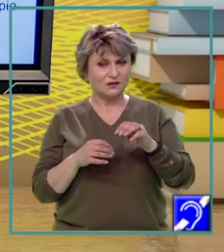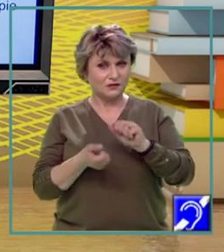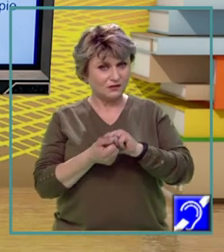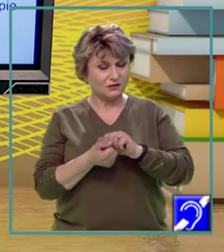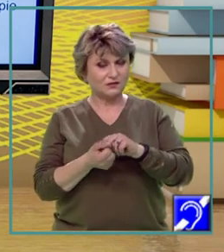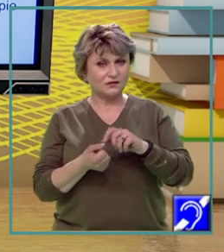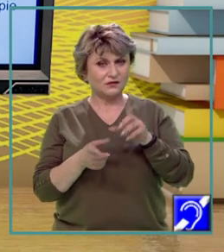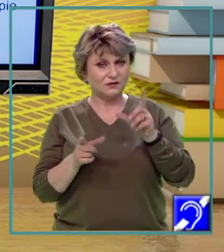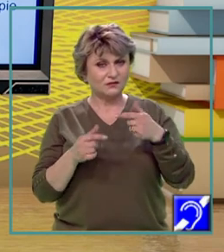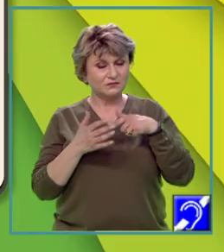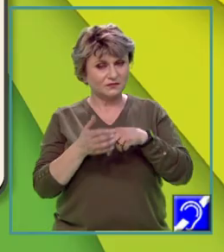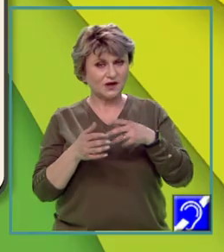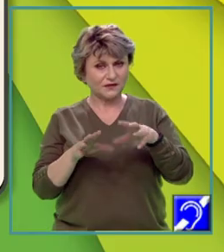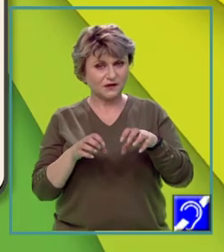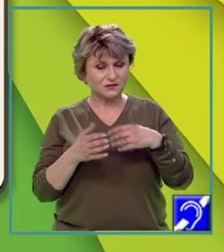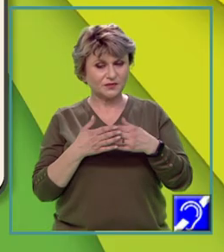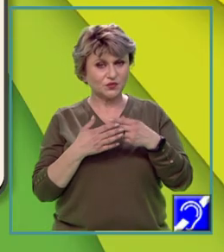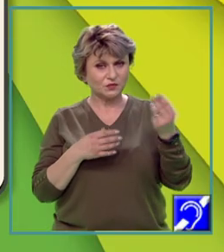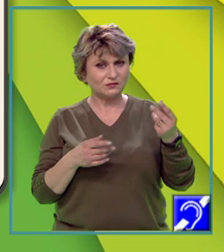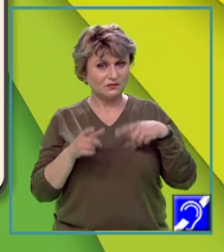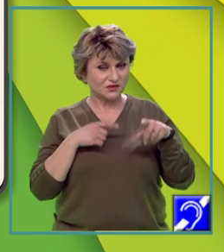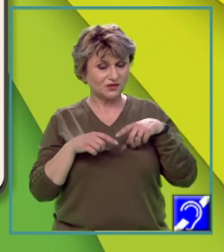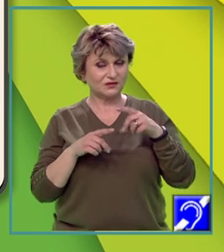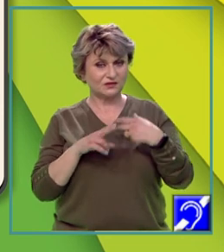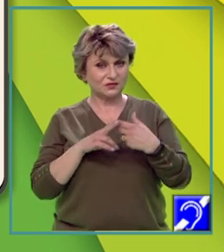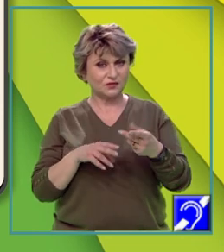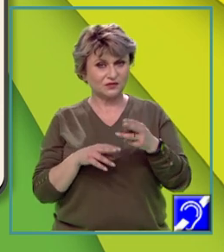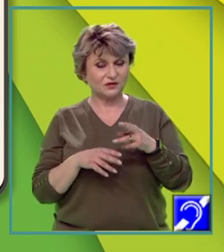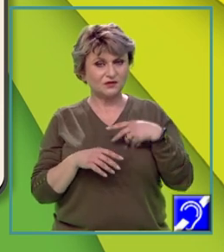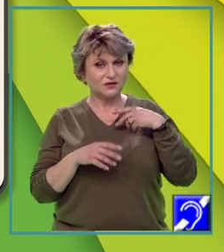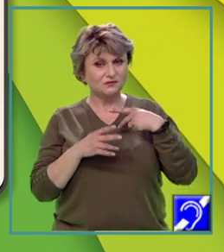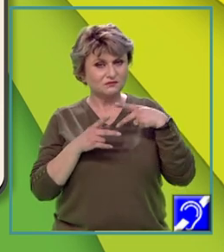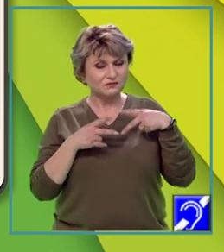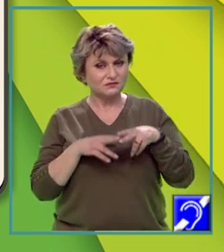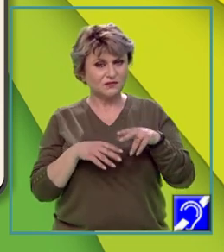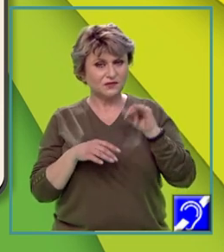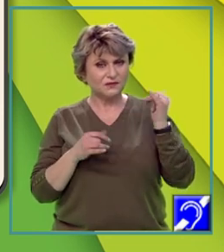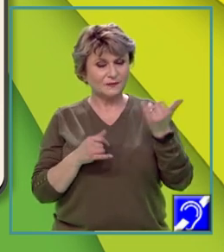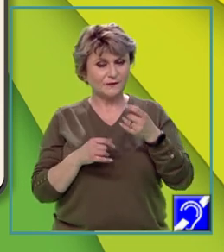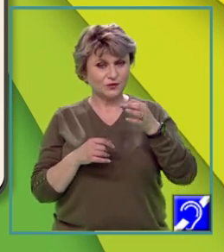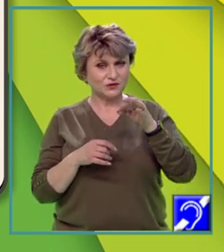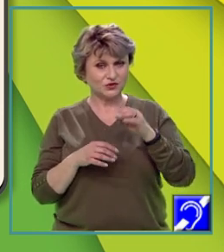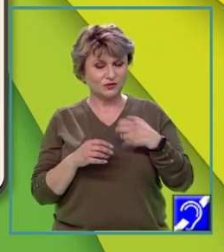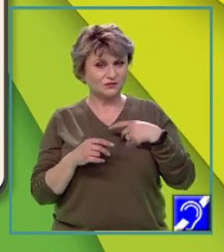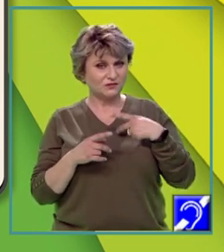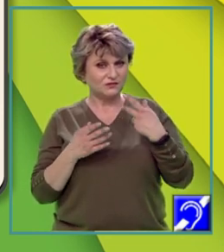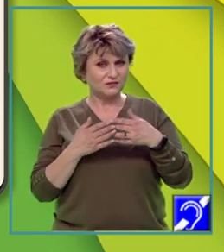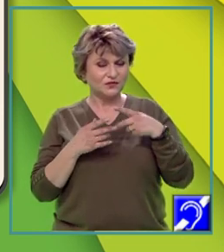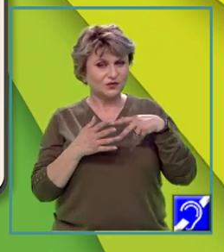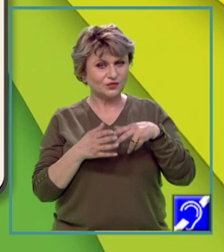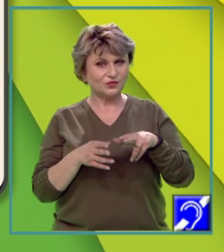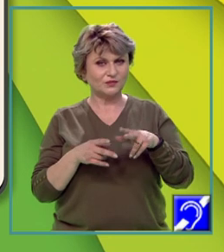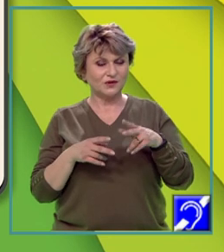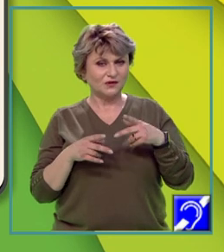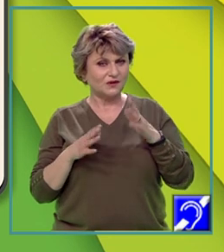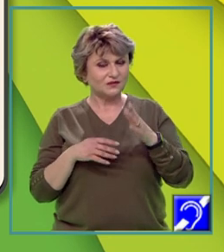glaciar reprezintă o atracție pentru pasionații de natură, iar traseele turistice valorifică cele mai bune căi de acces către